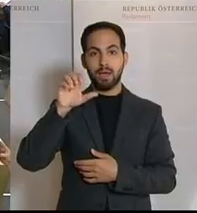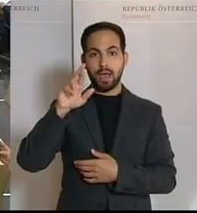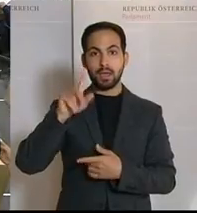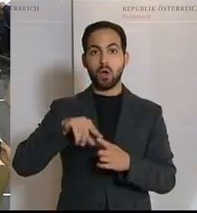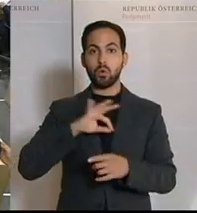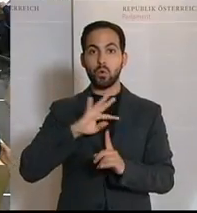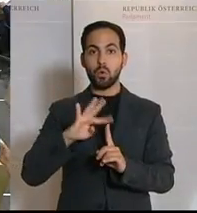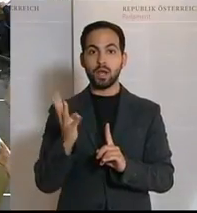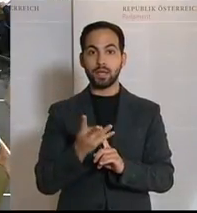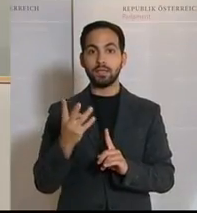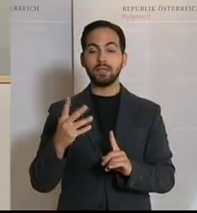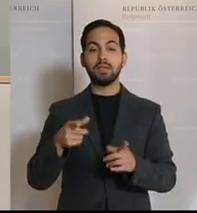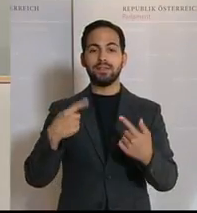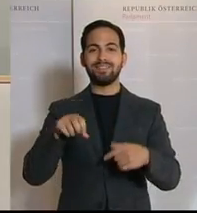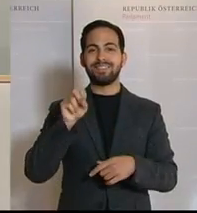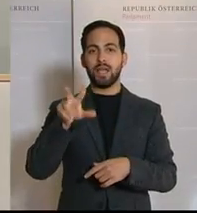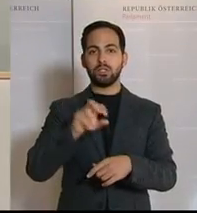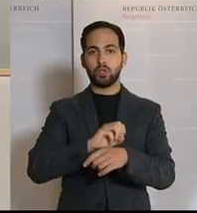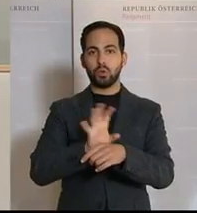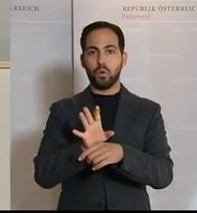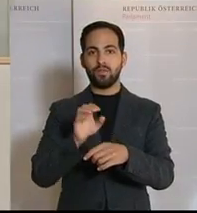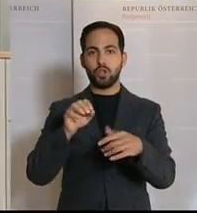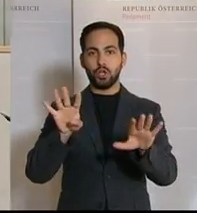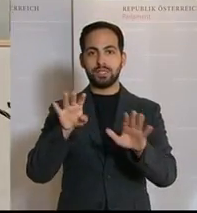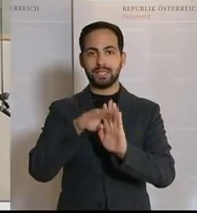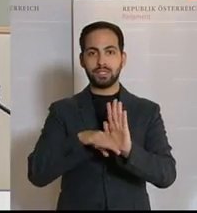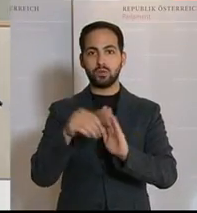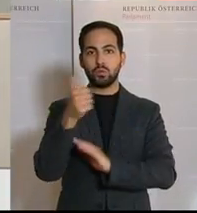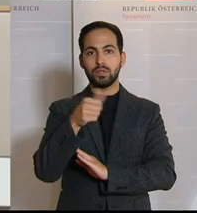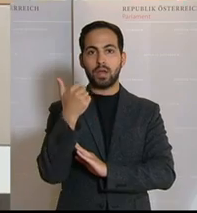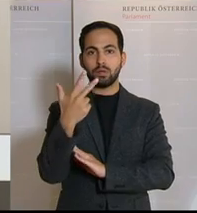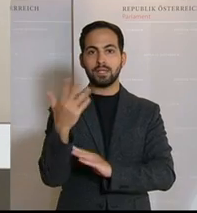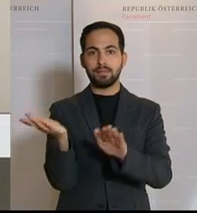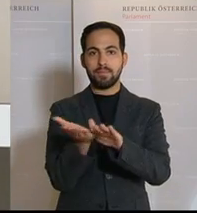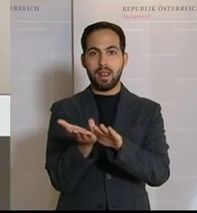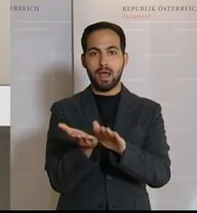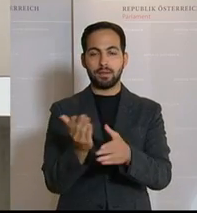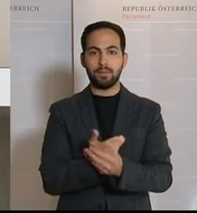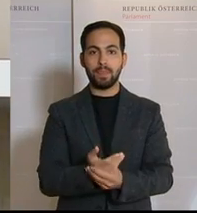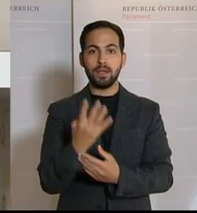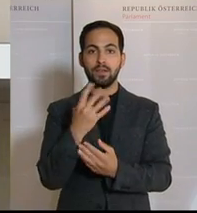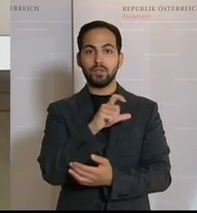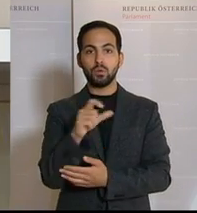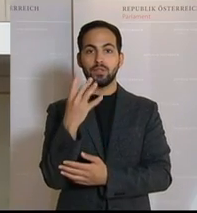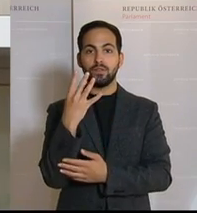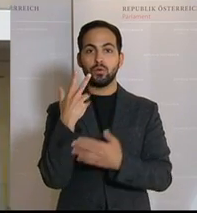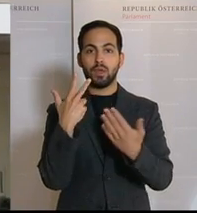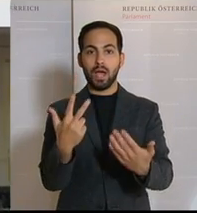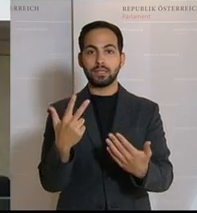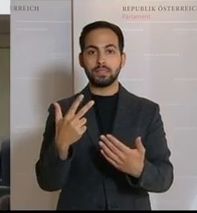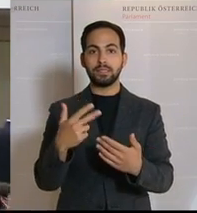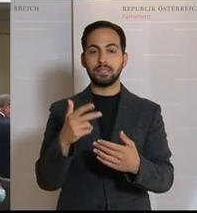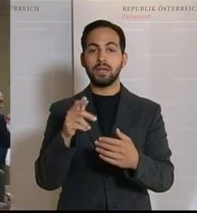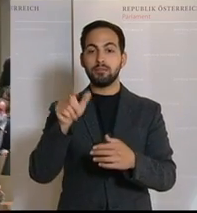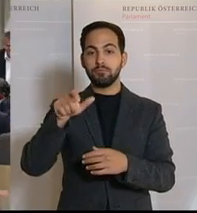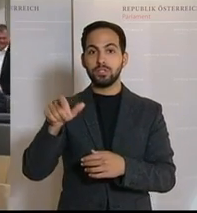Und da geht es um ein weiteres Covid-19-Gesetz und zwar geht es da um die Blutentnahmeberechtigung für